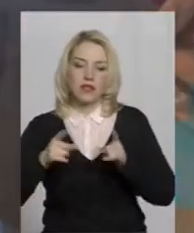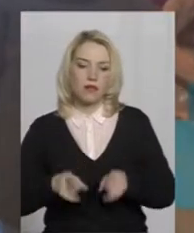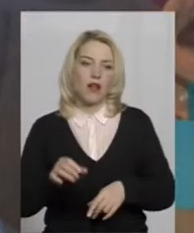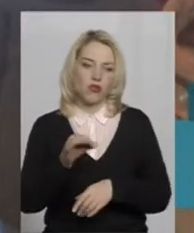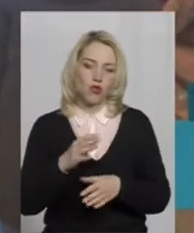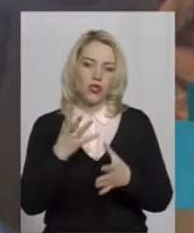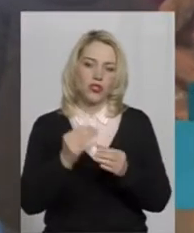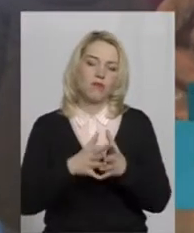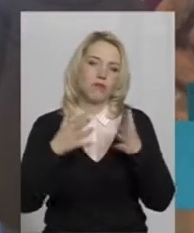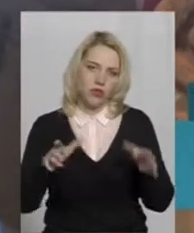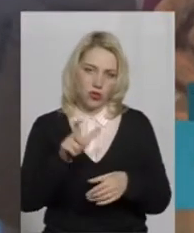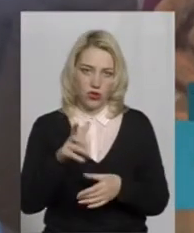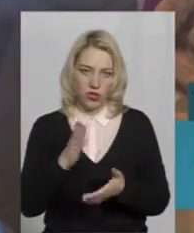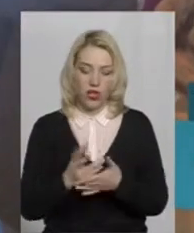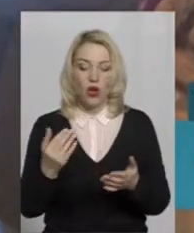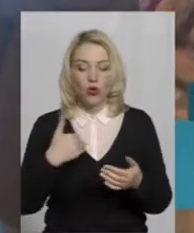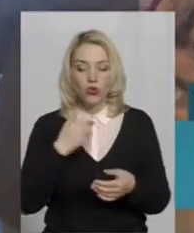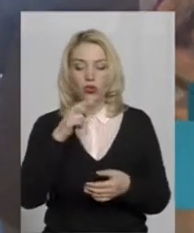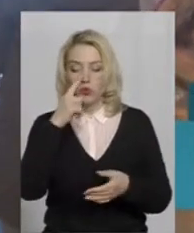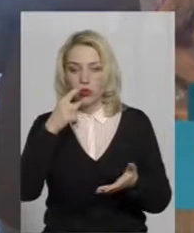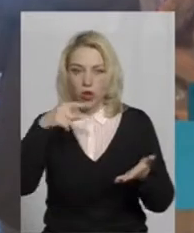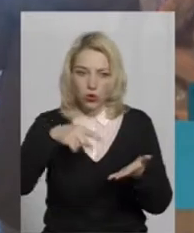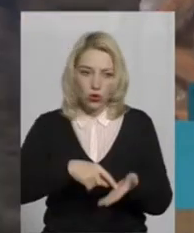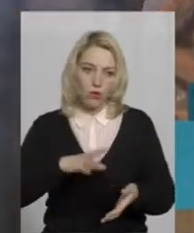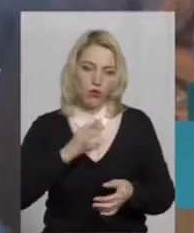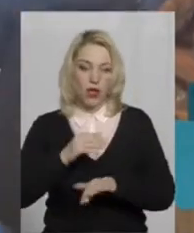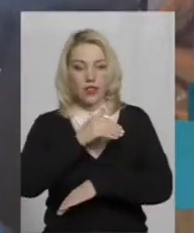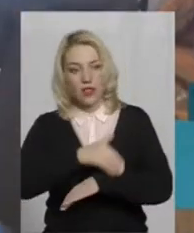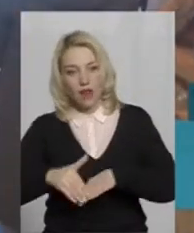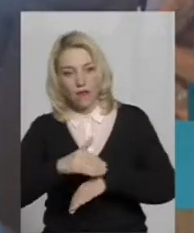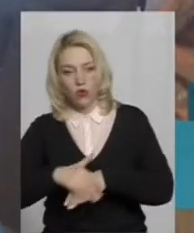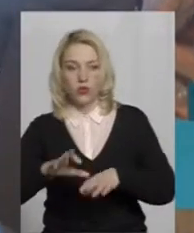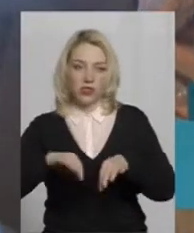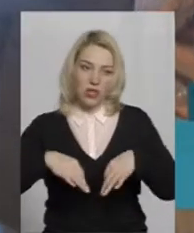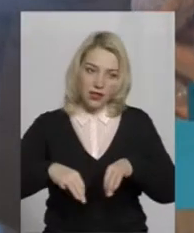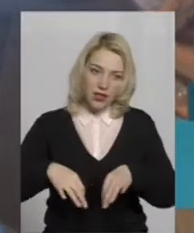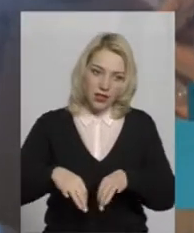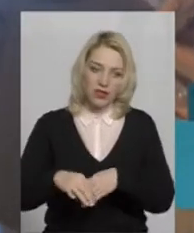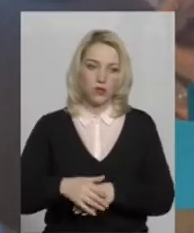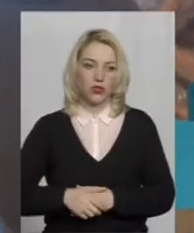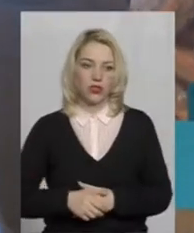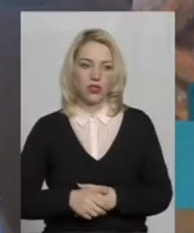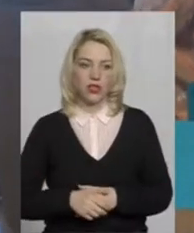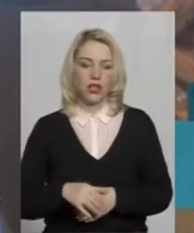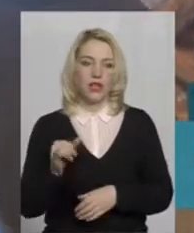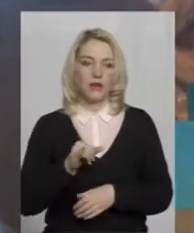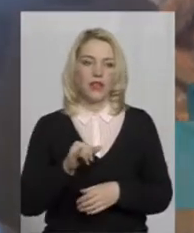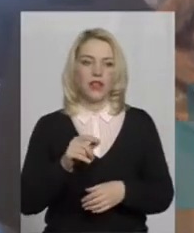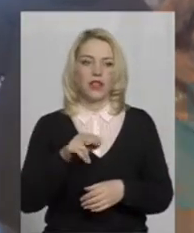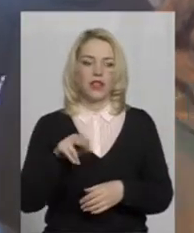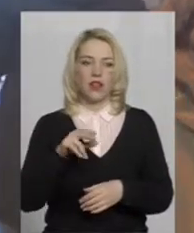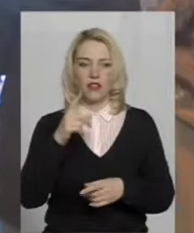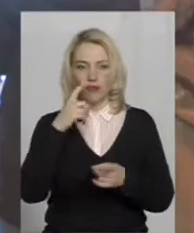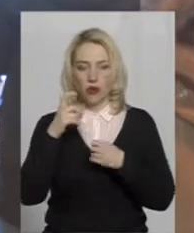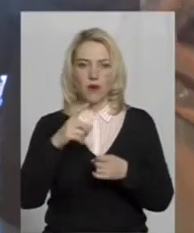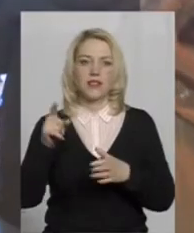більше. Хотілося б, щоб оця доступність була і на вулицях, і в транспорті, і до інформації,